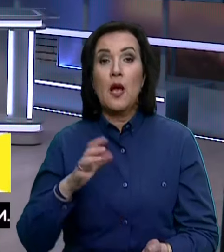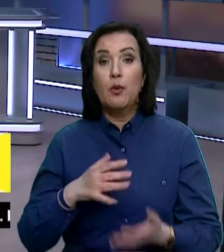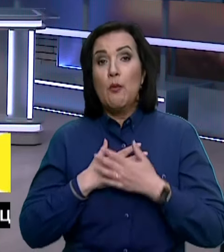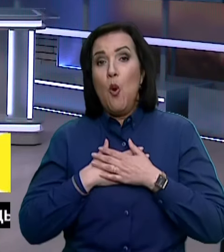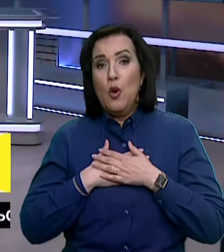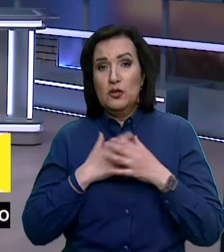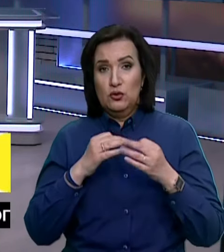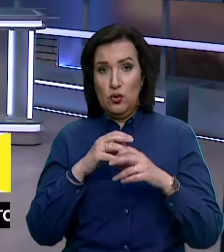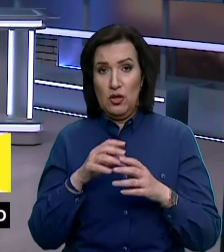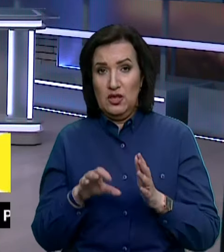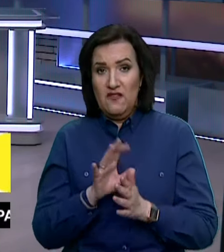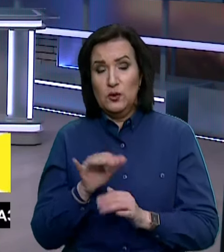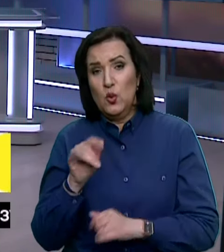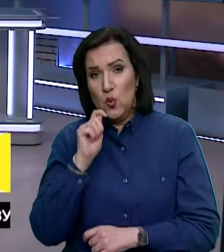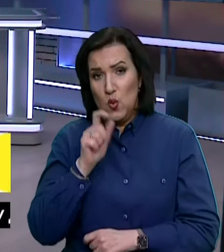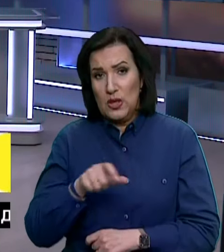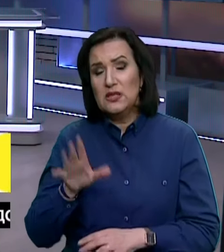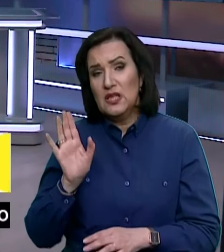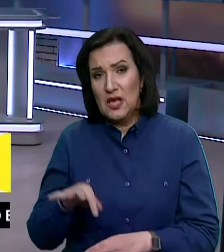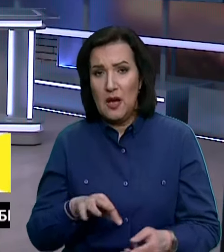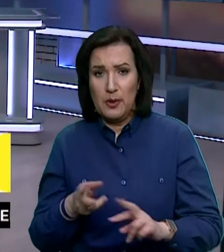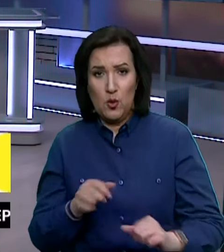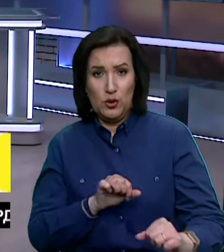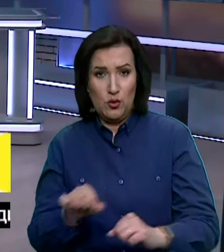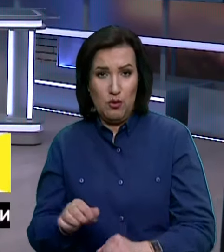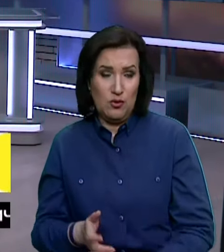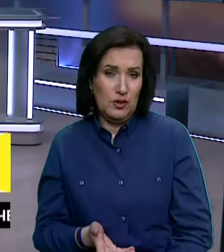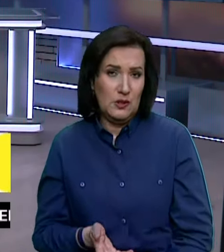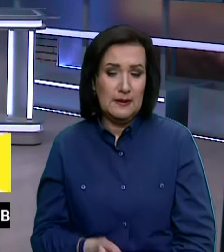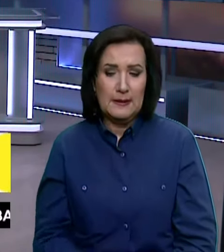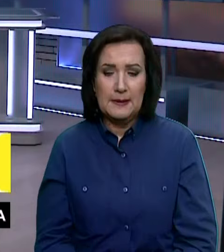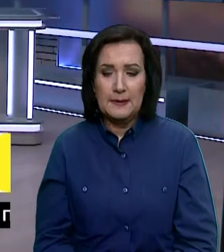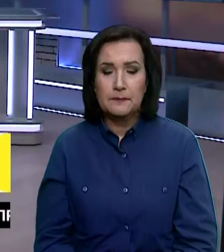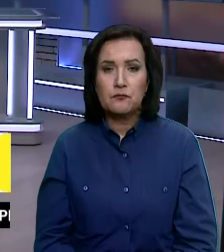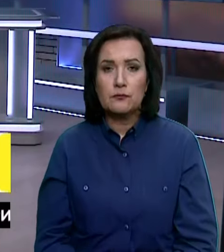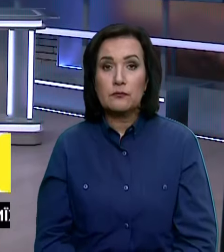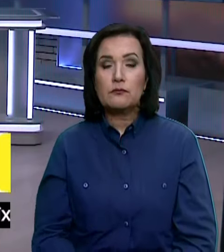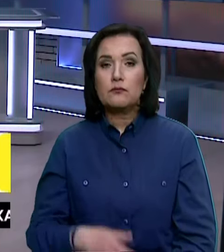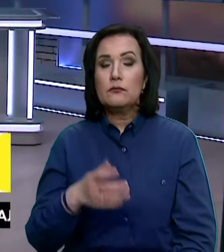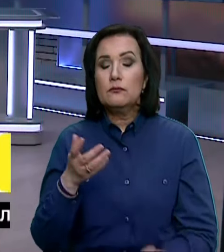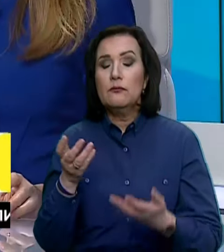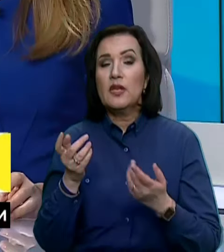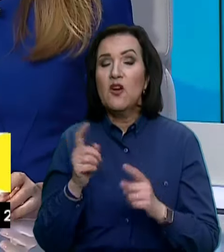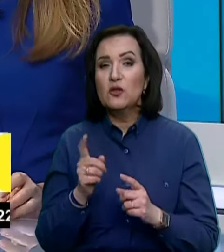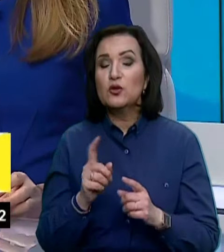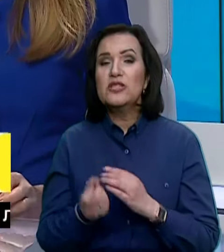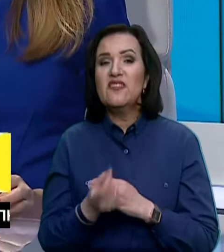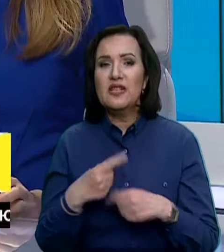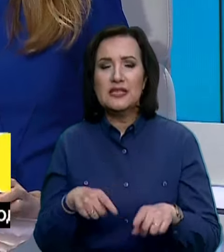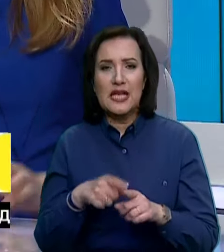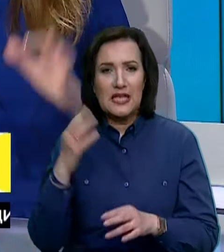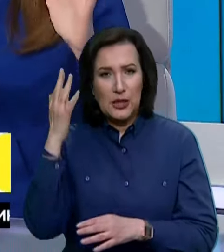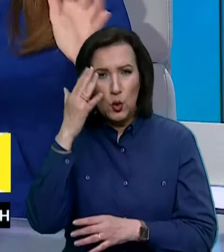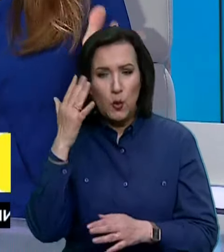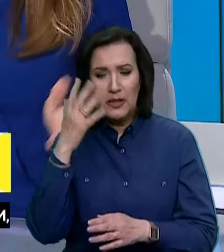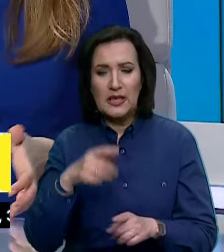потім, ой, нічого не вийшло в цих українців, нехай переходять до оборони, так? Бо, ну, тут же... Те, що з'явились такі